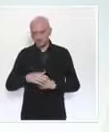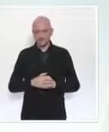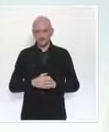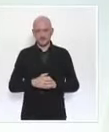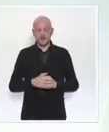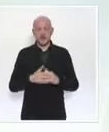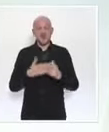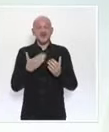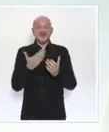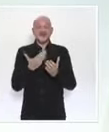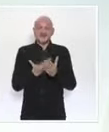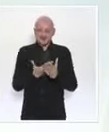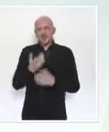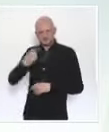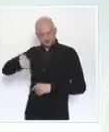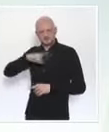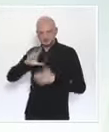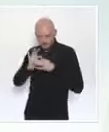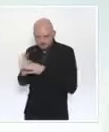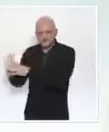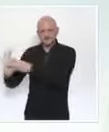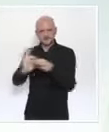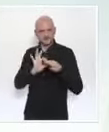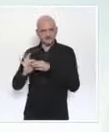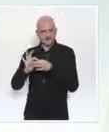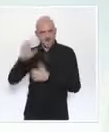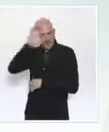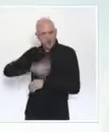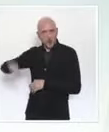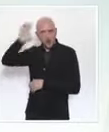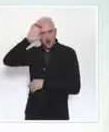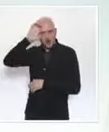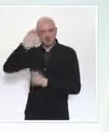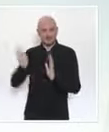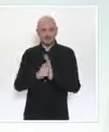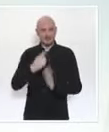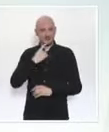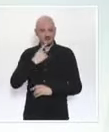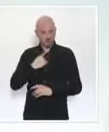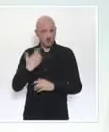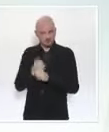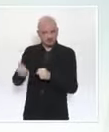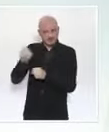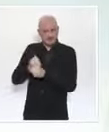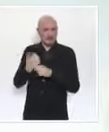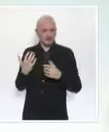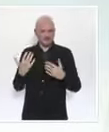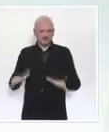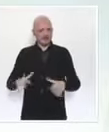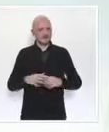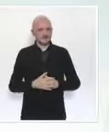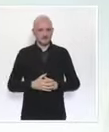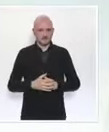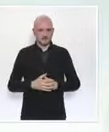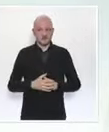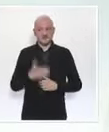a ainsi été mise en place dès juin dernier pour acquérir ces vaccins. Un remarquable travail a